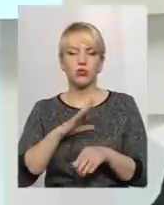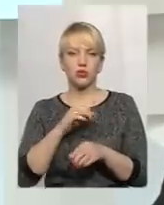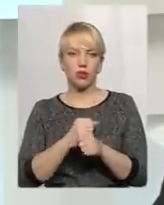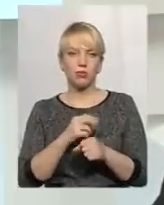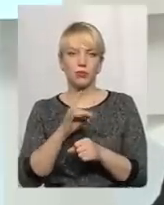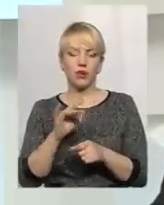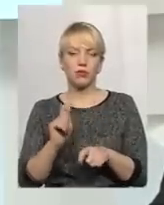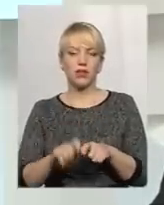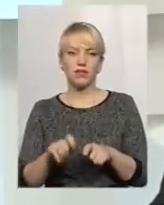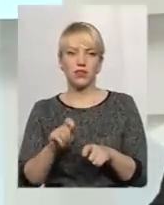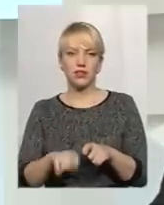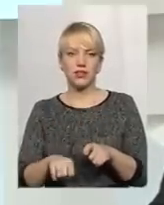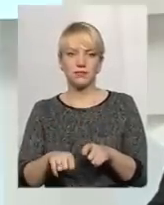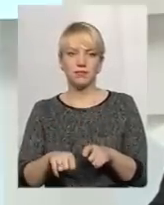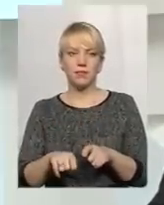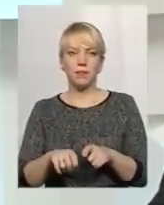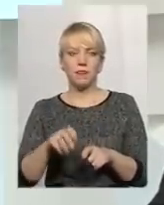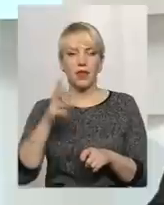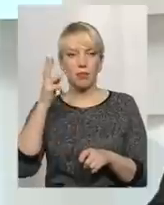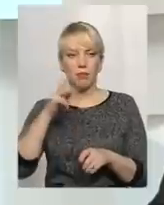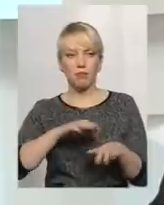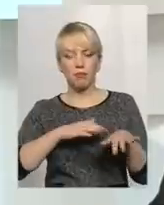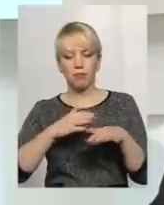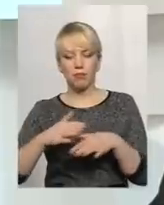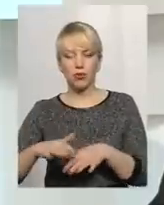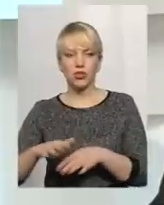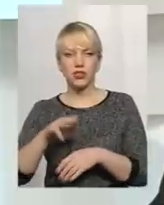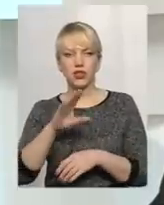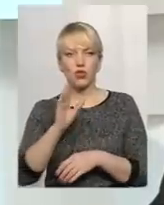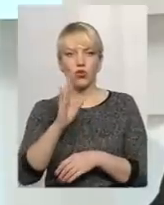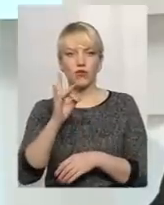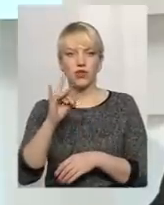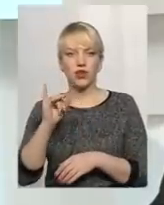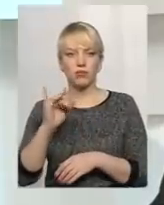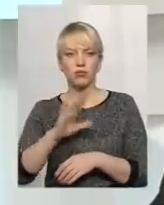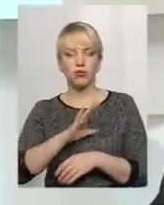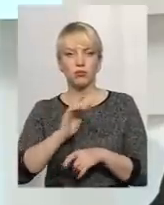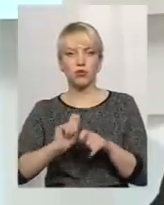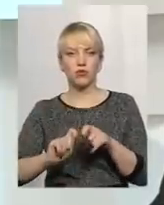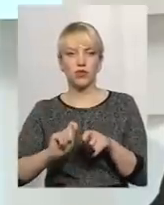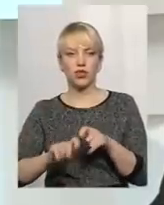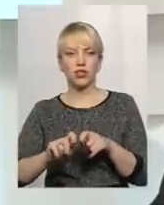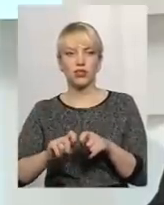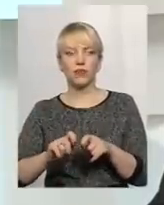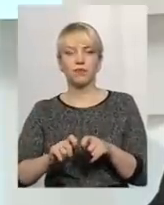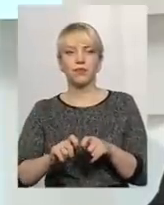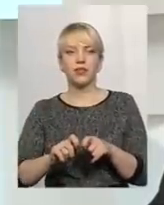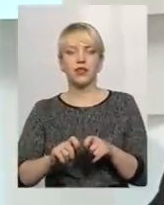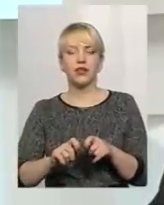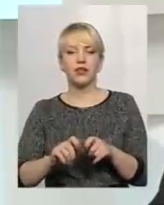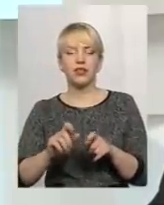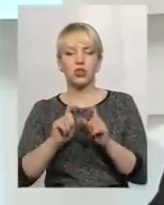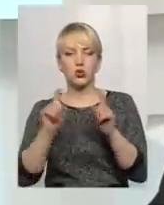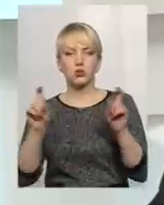при перевірці НПП Підільських товтри було перевірено ряд об